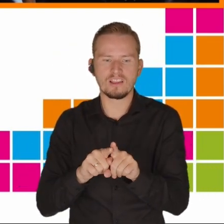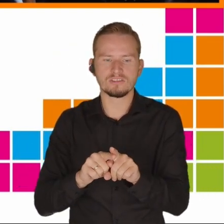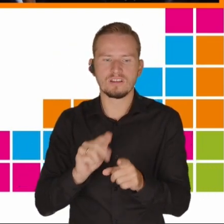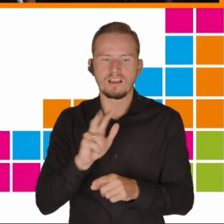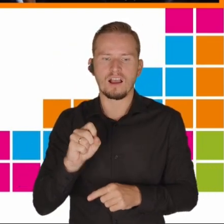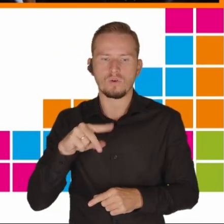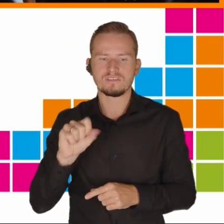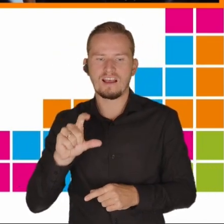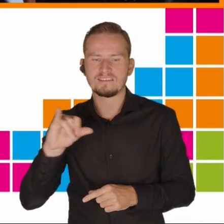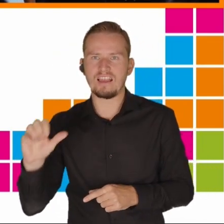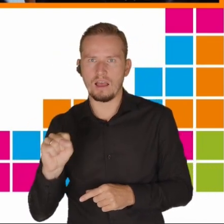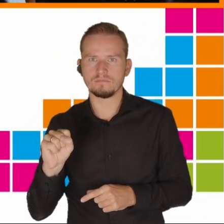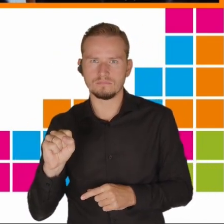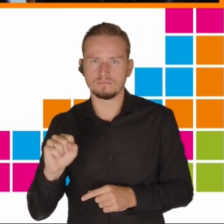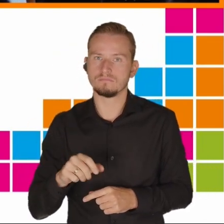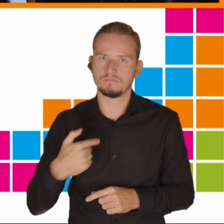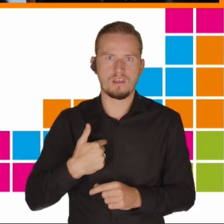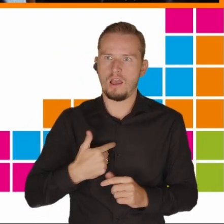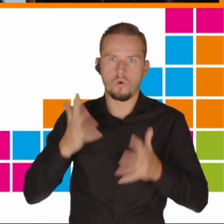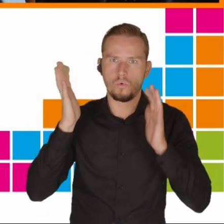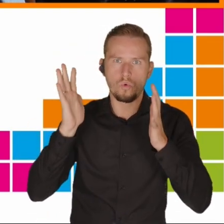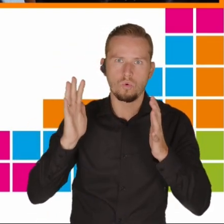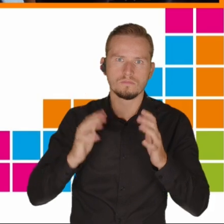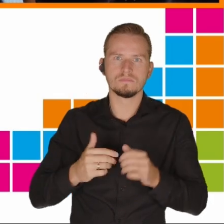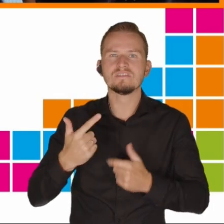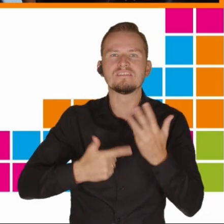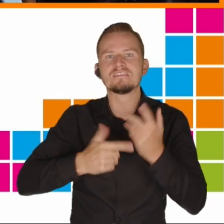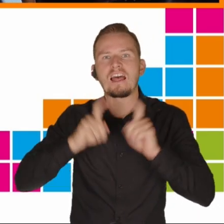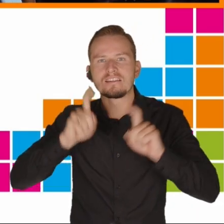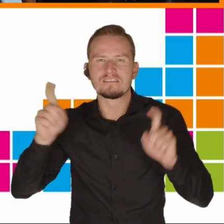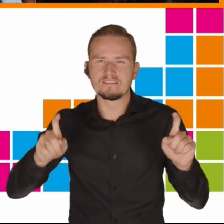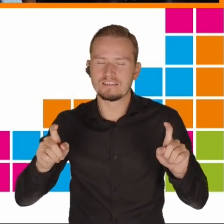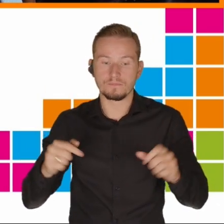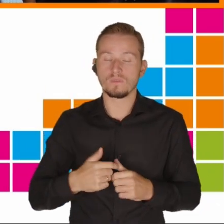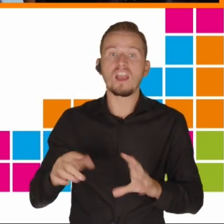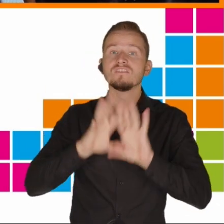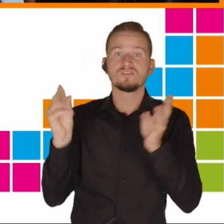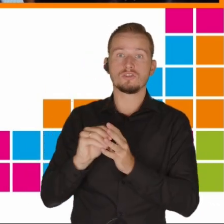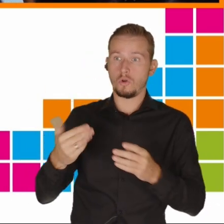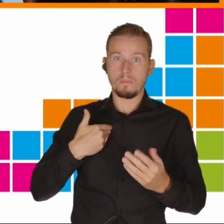Wszystko, co pokazałam, to są trendy, wzorce.